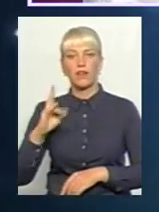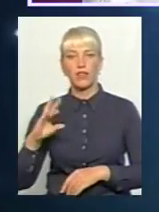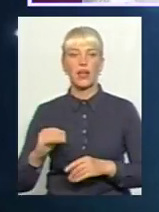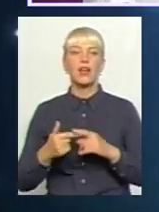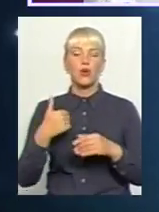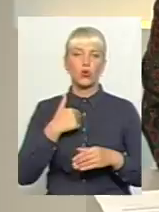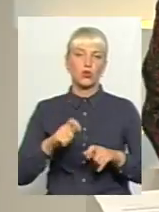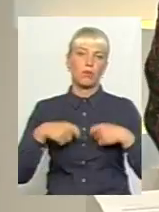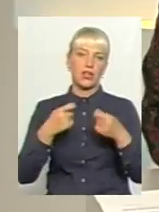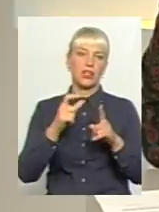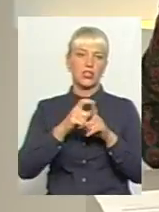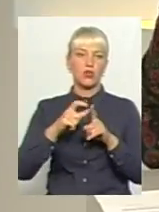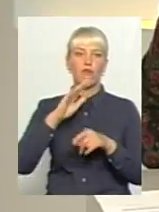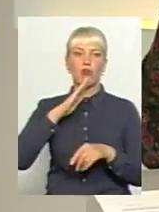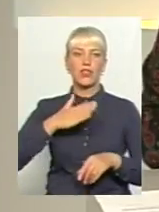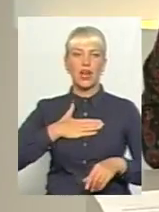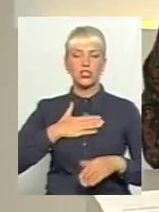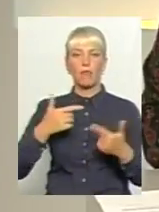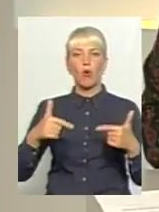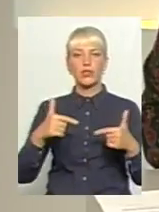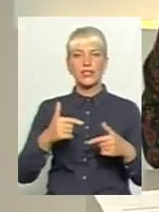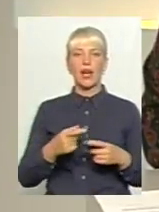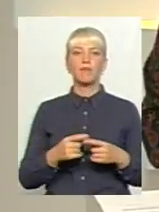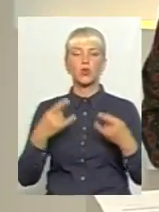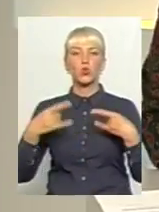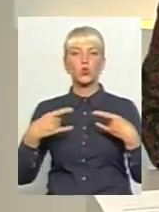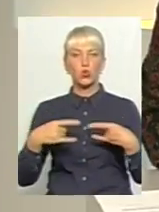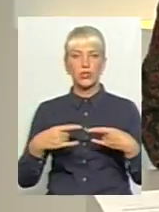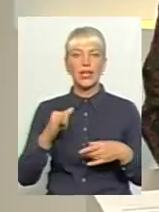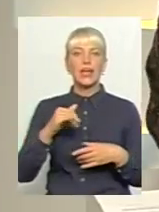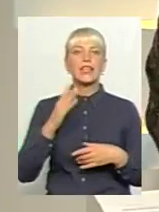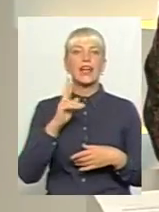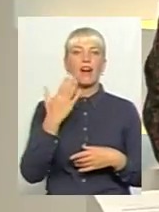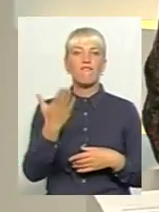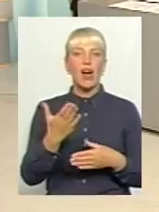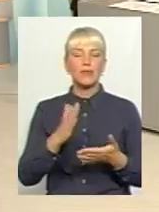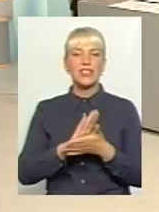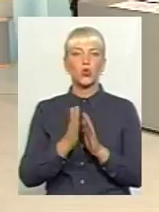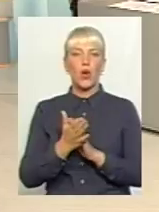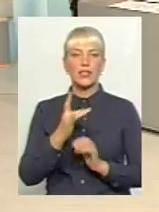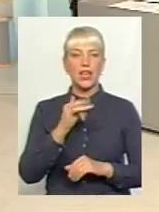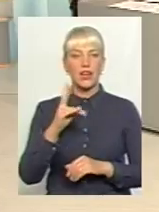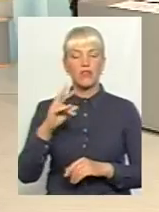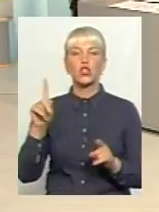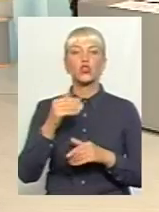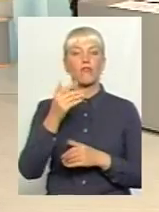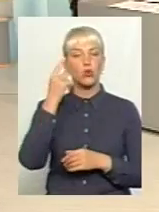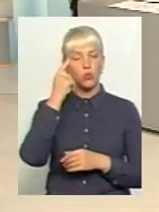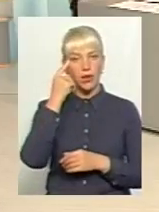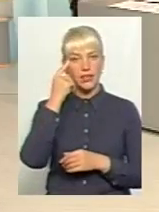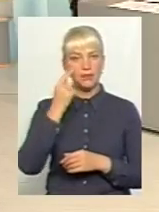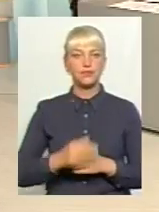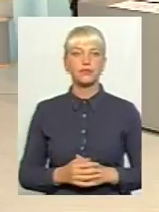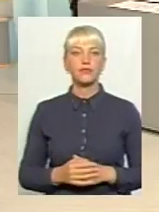хочу передати слово одразу нашим гостям у студії. Як вам ситуація у Рівному і що ви думаєте з цього? Ну,